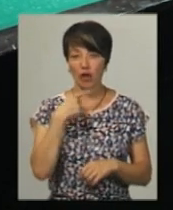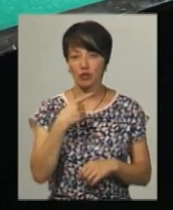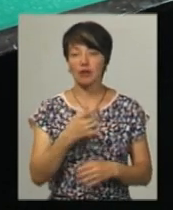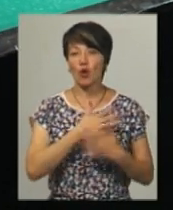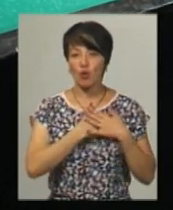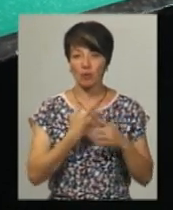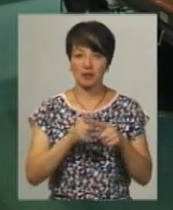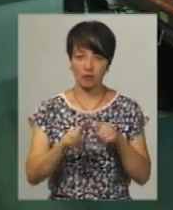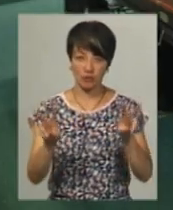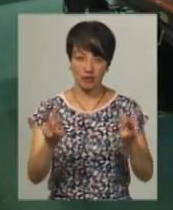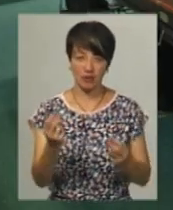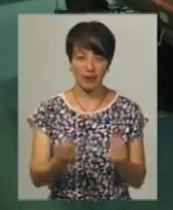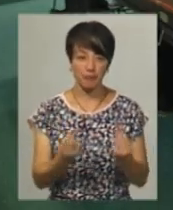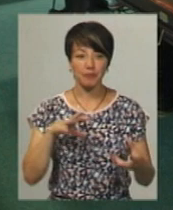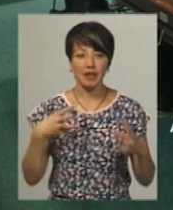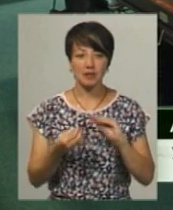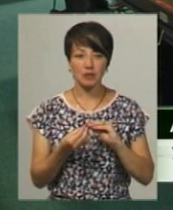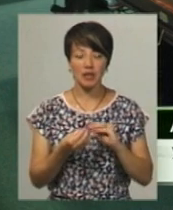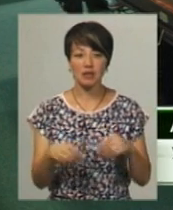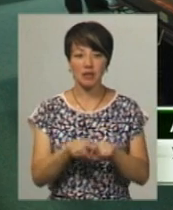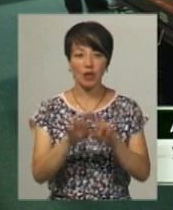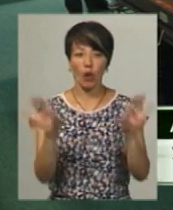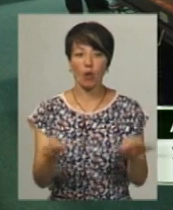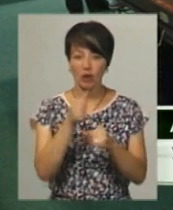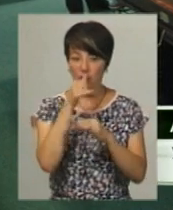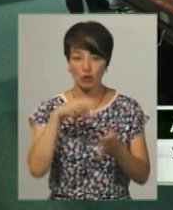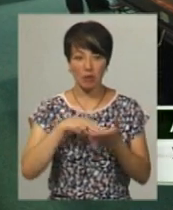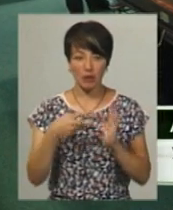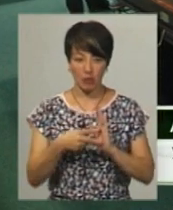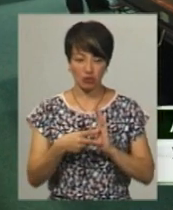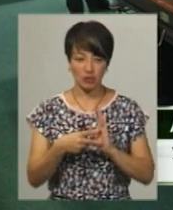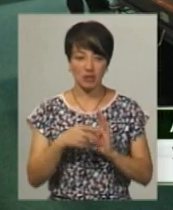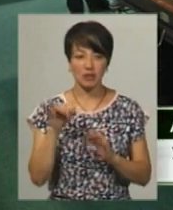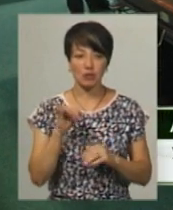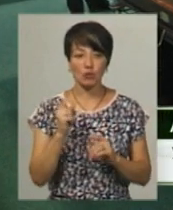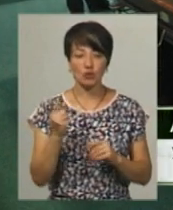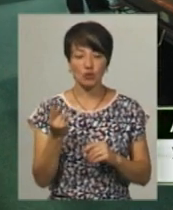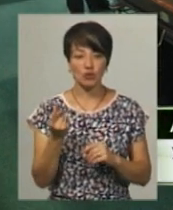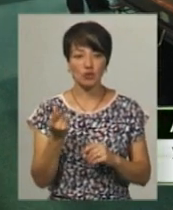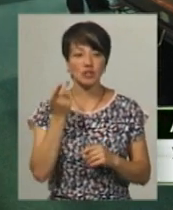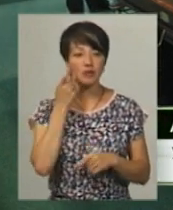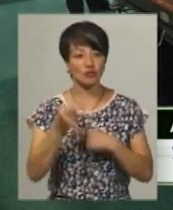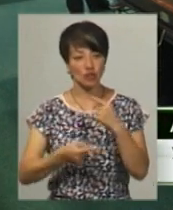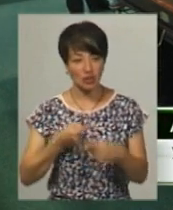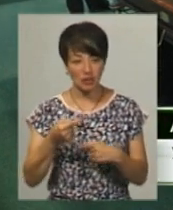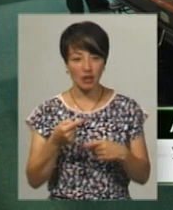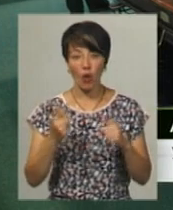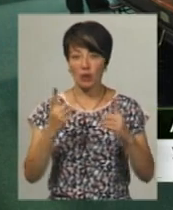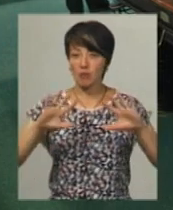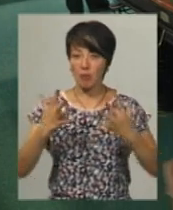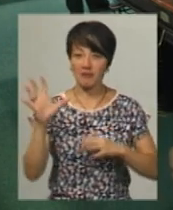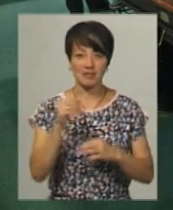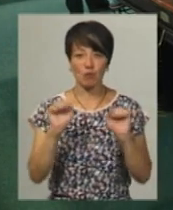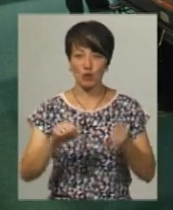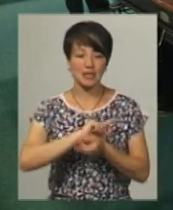любить вільну піраміду. Результат цієї гри ти ніколи не можеш передбачити. Тому що завжди в один момент все